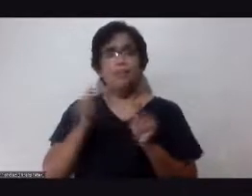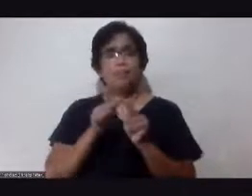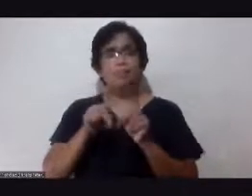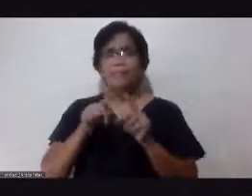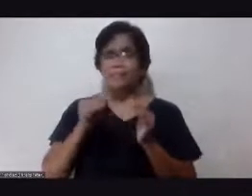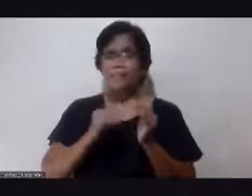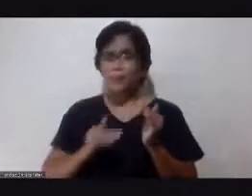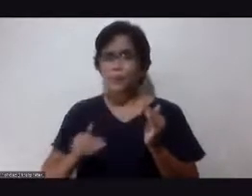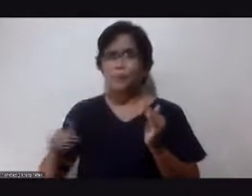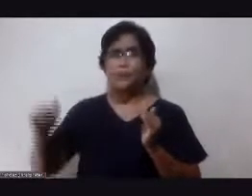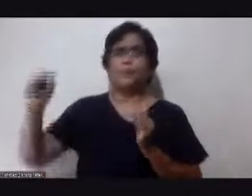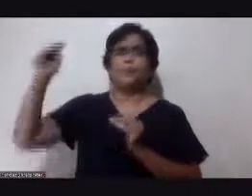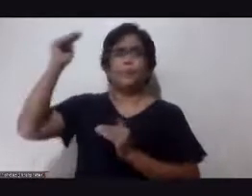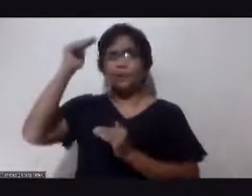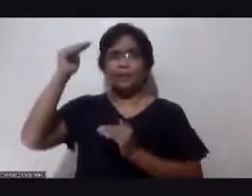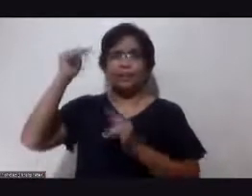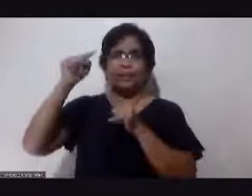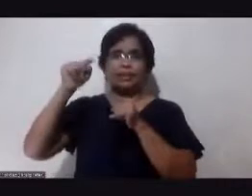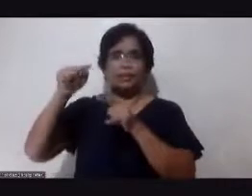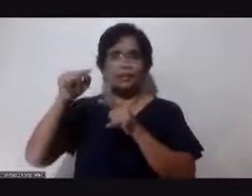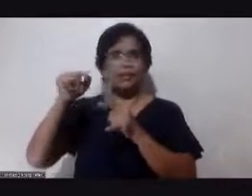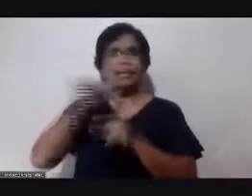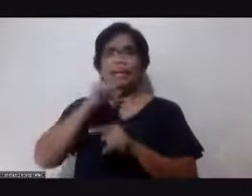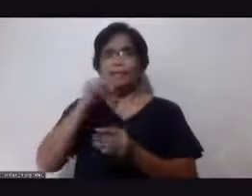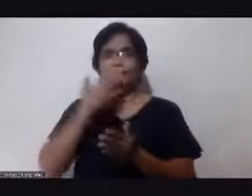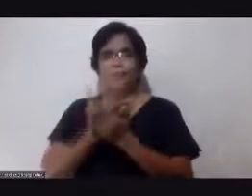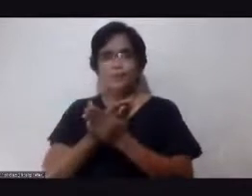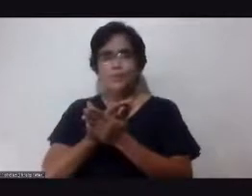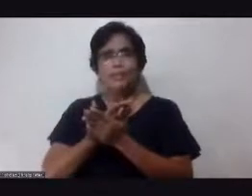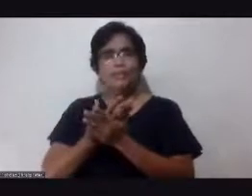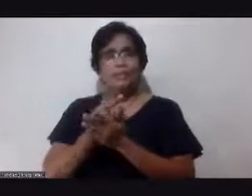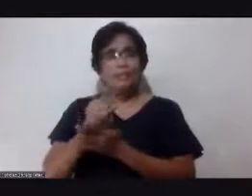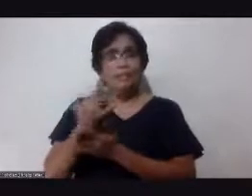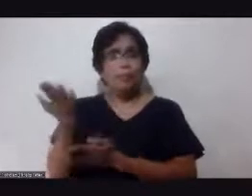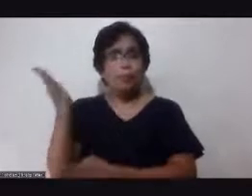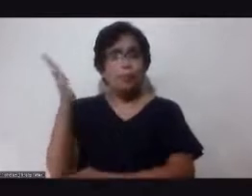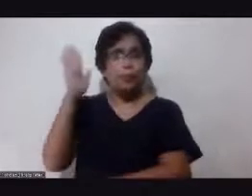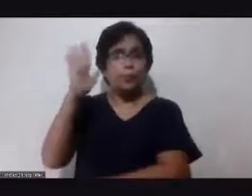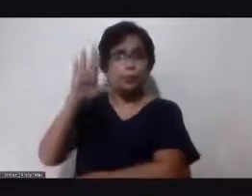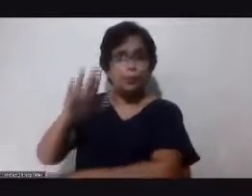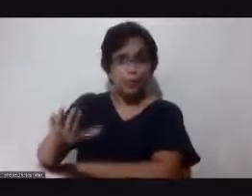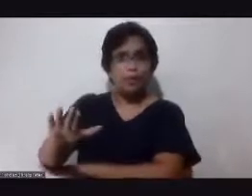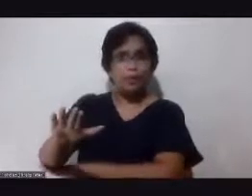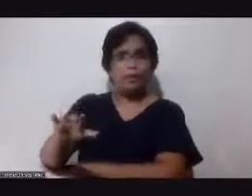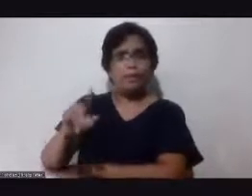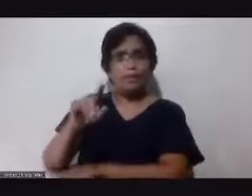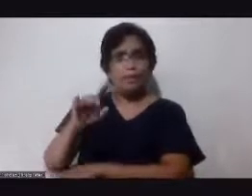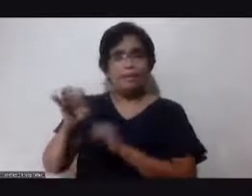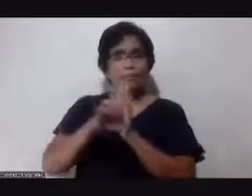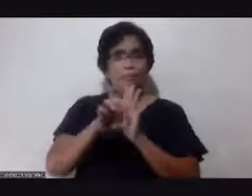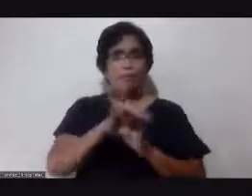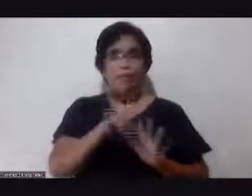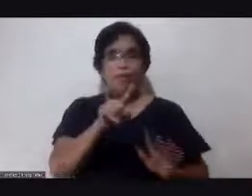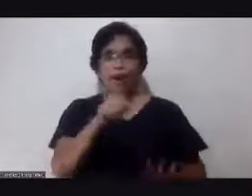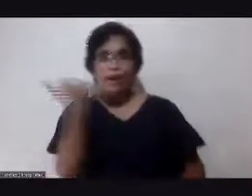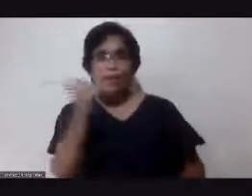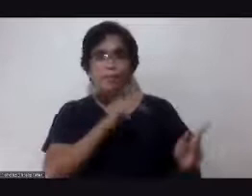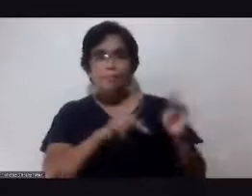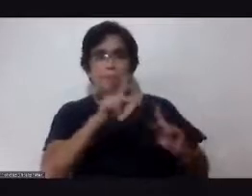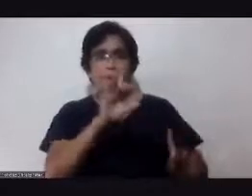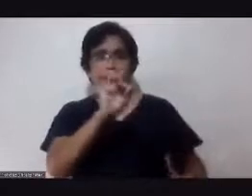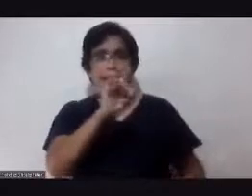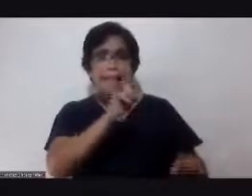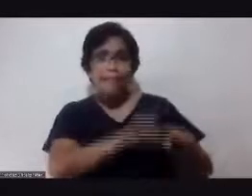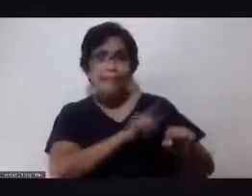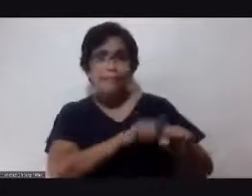nakakabuti yun. Kung isipin natin, sa maghapon, yung ibang tao, eight times kumain, brother Eng. Wow.